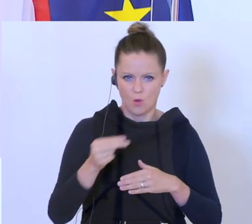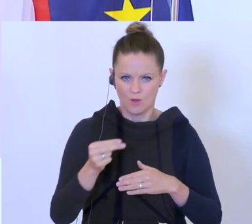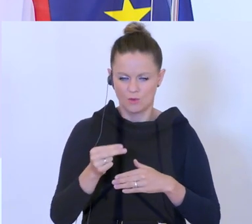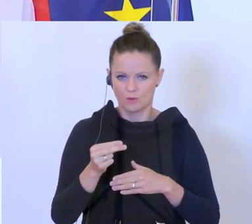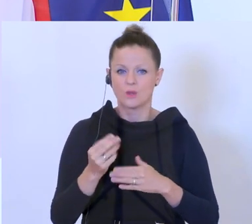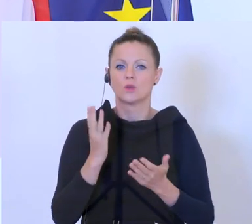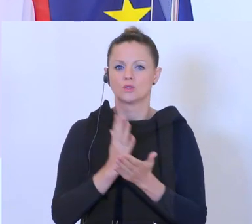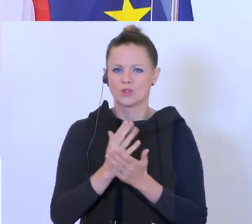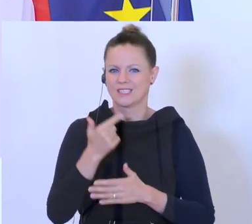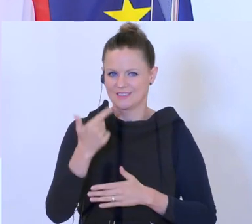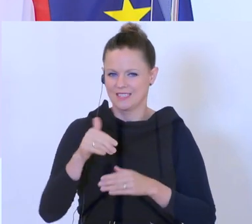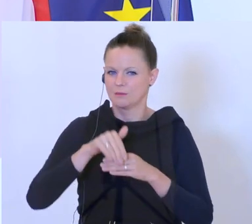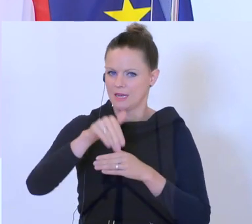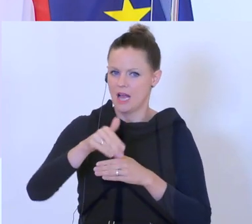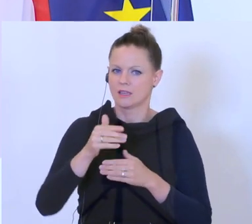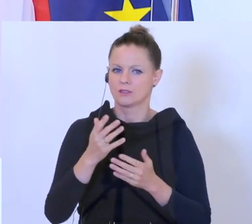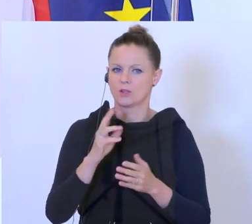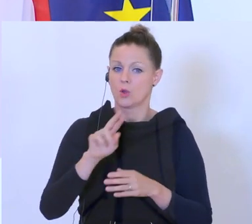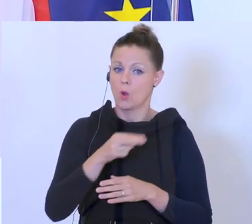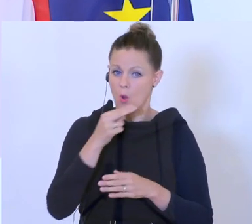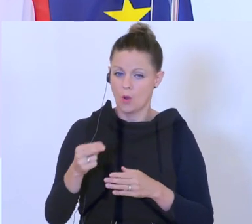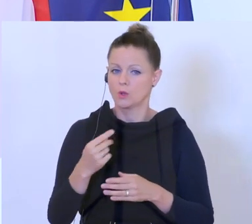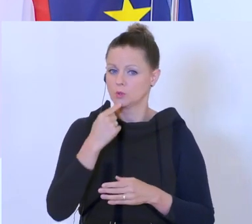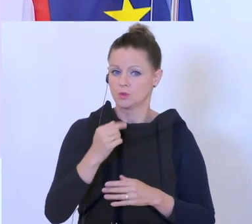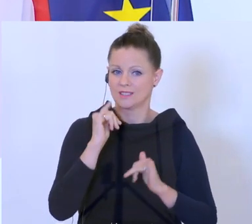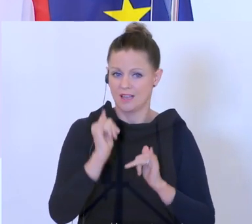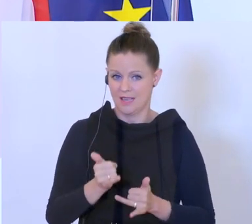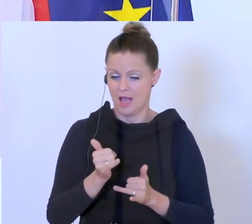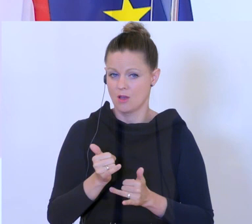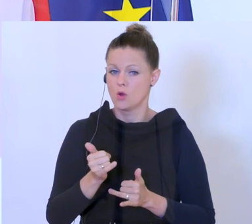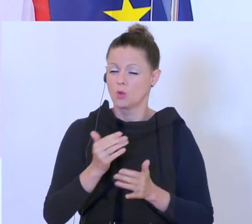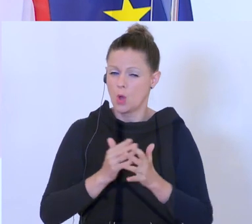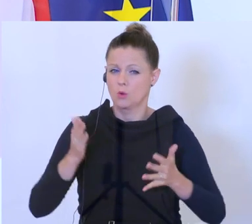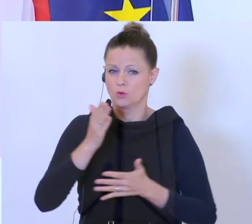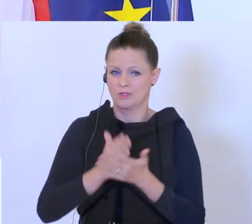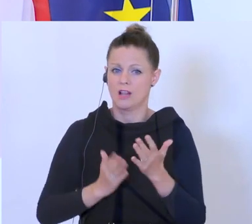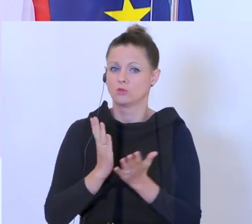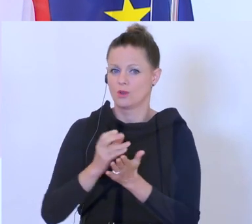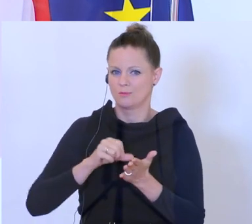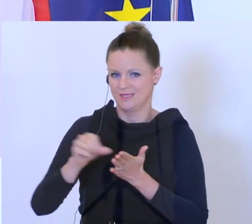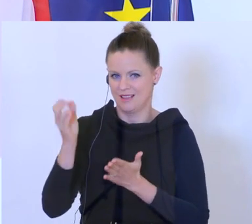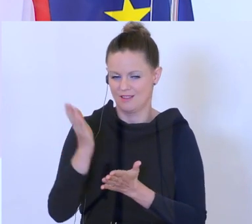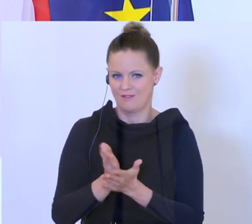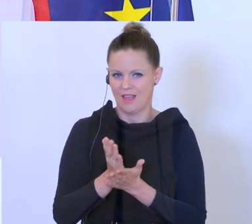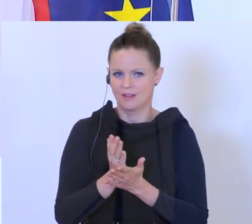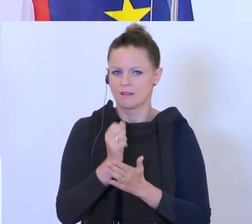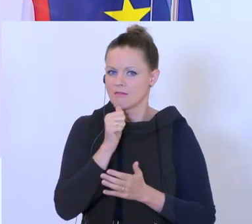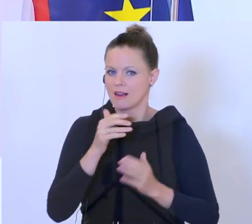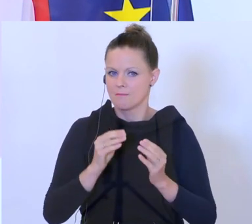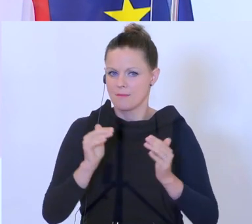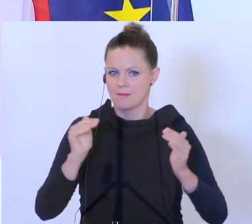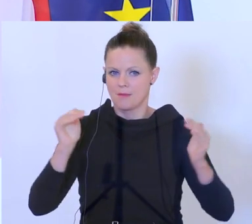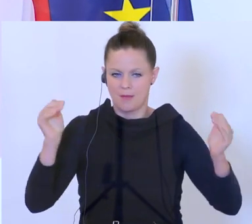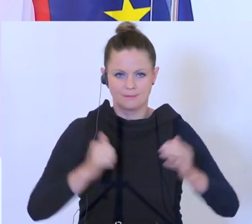zugesagt. Ein großer Teil davon ist doch schon geflossen und es wird täglich mehr. Trotzdem sehen wir, dass es in manchen